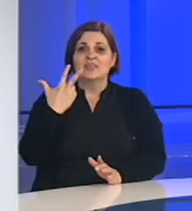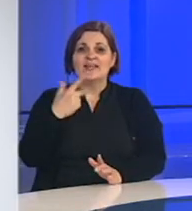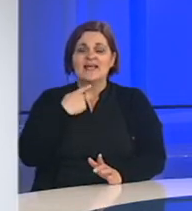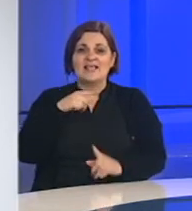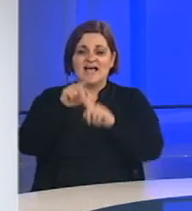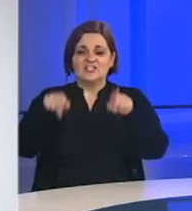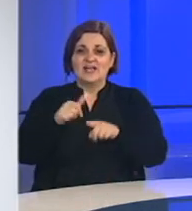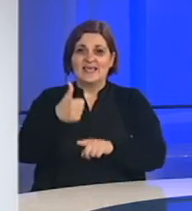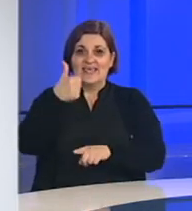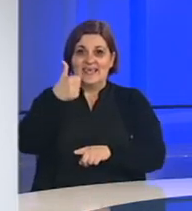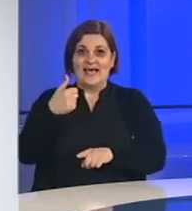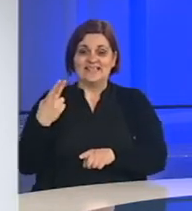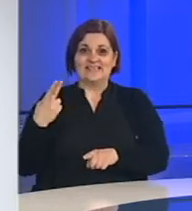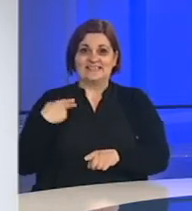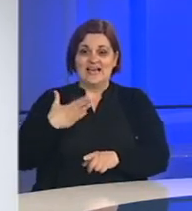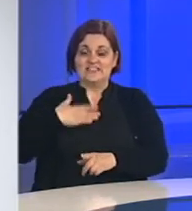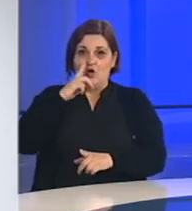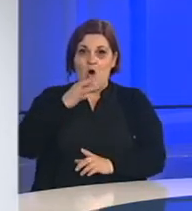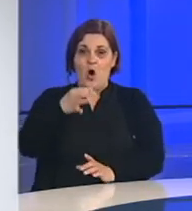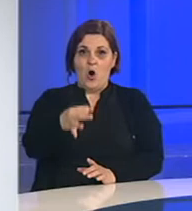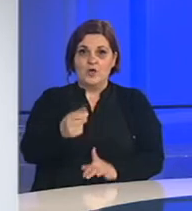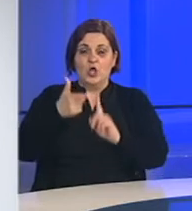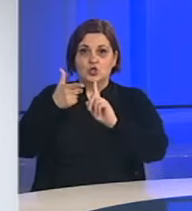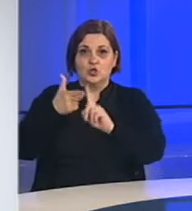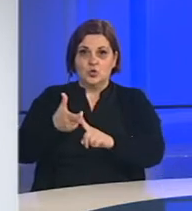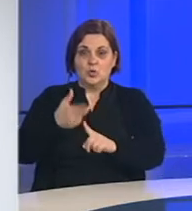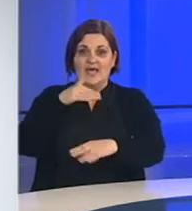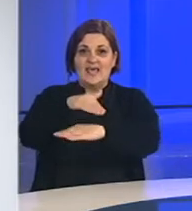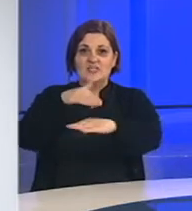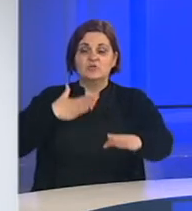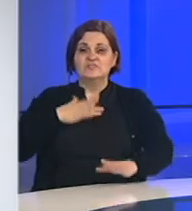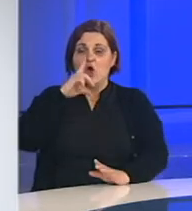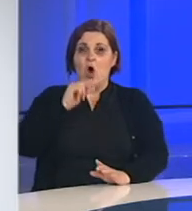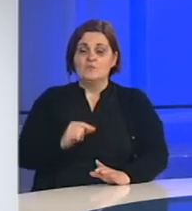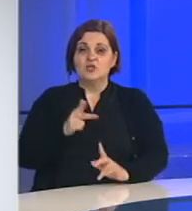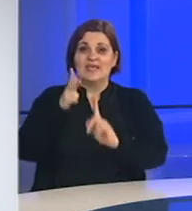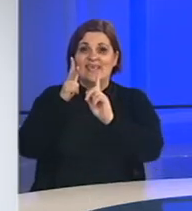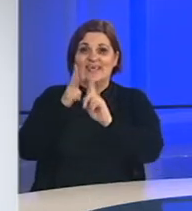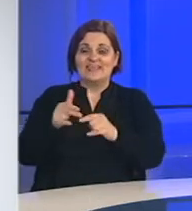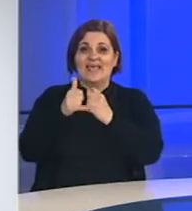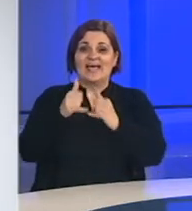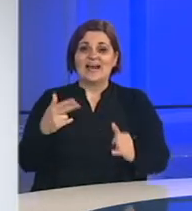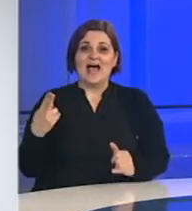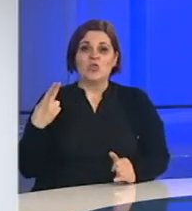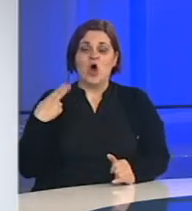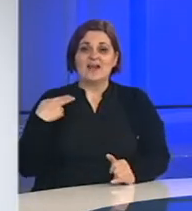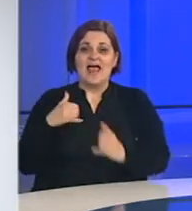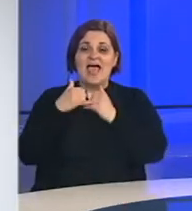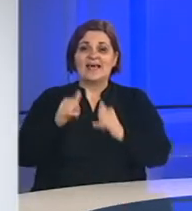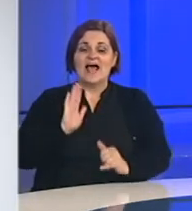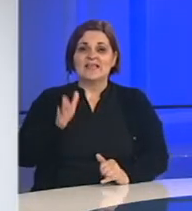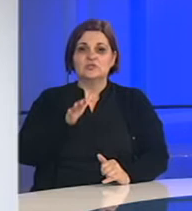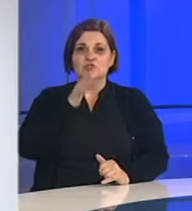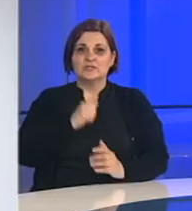listića. I to je jedan za načelnika svoje opštine, drugi za skupštinu svoje opštine i treći za gradonačelnika grada Istočno